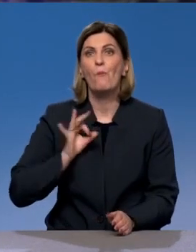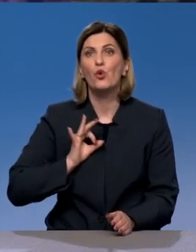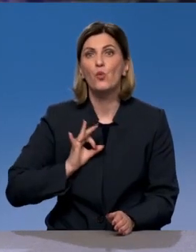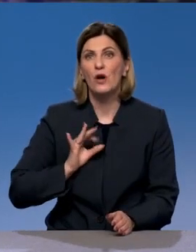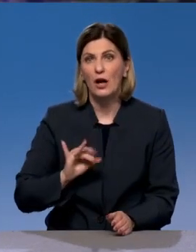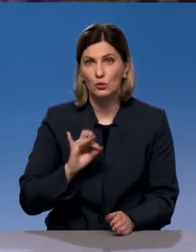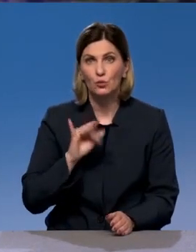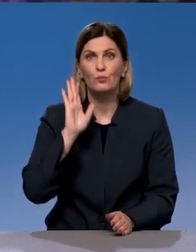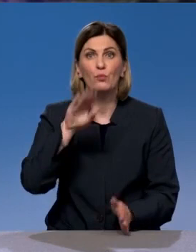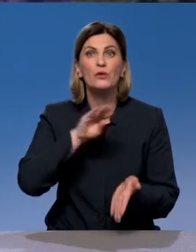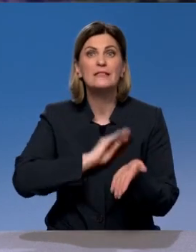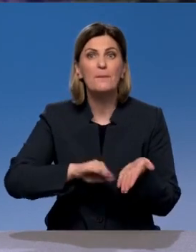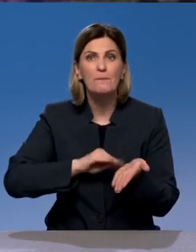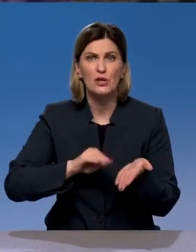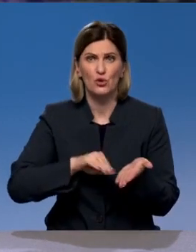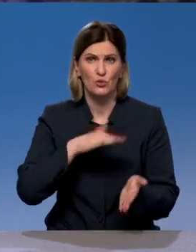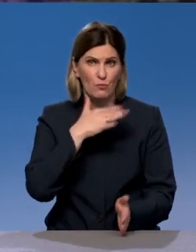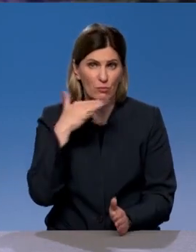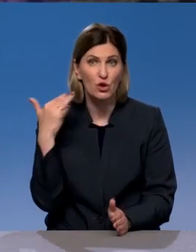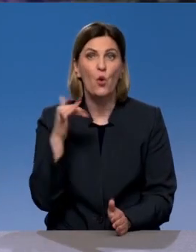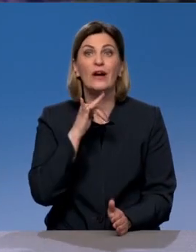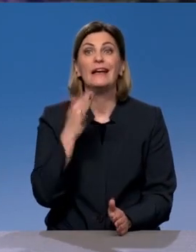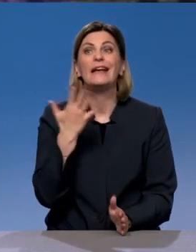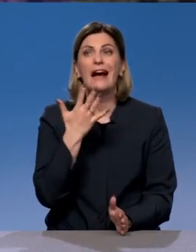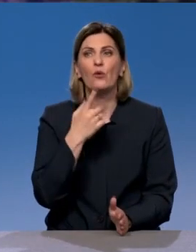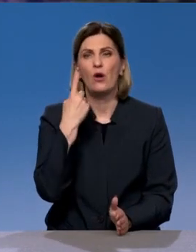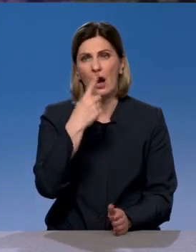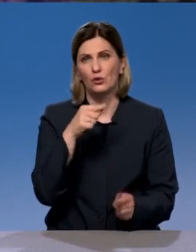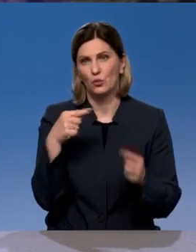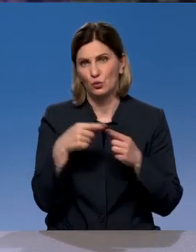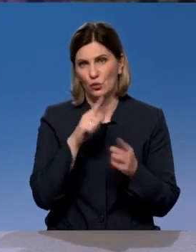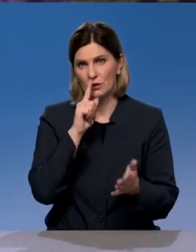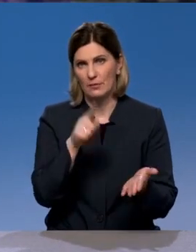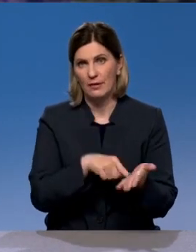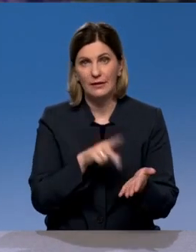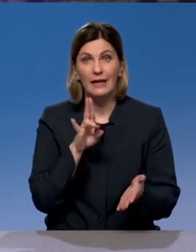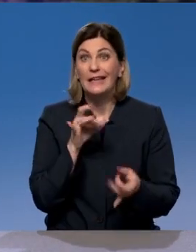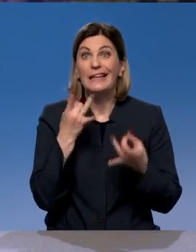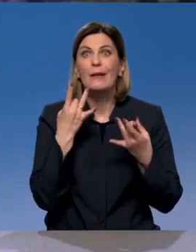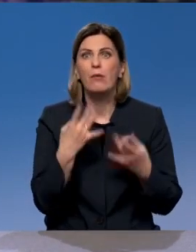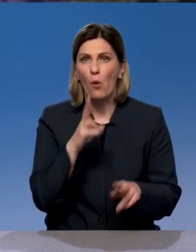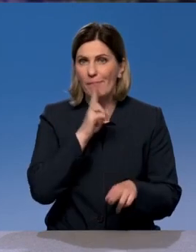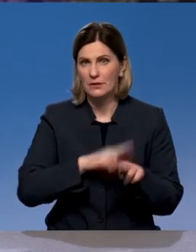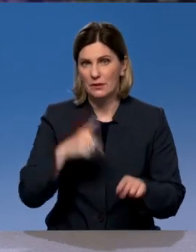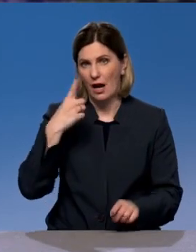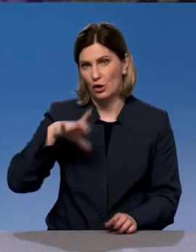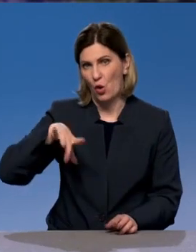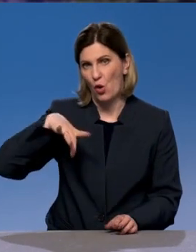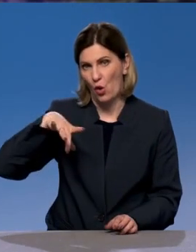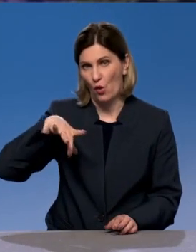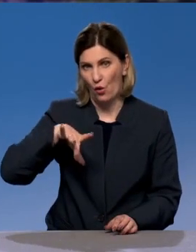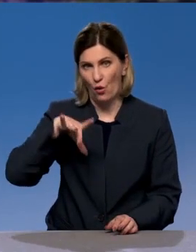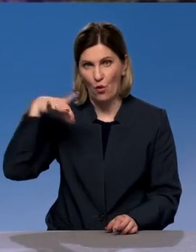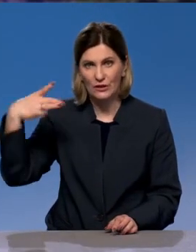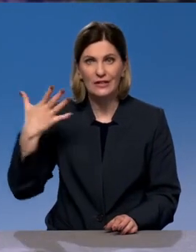много, какое-нибудь, да, оно долетит. И особенно, если вы действительно не просто потеряли одно колесо или диск, это не такие большие